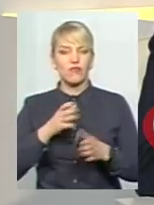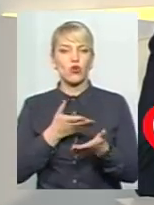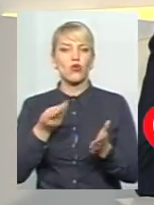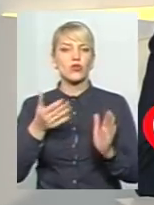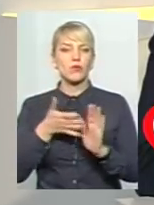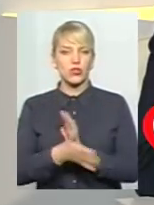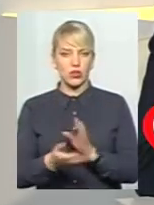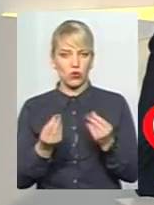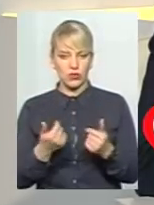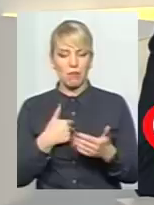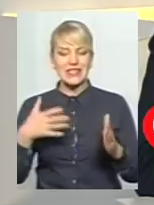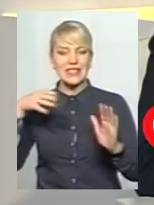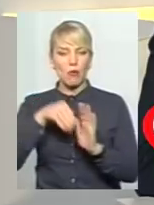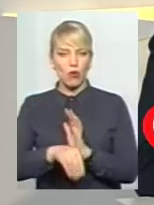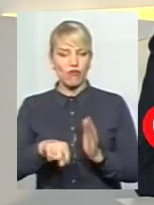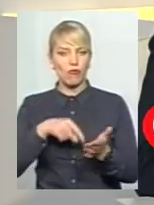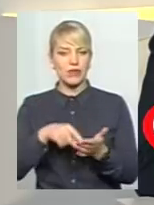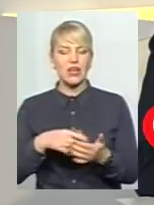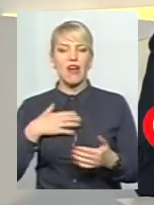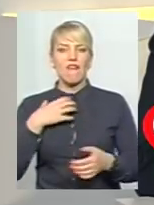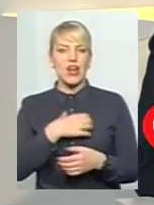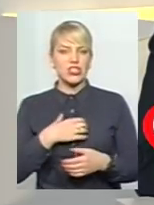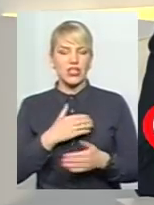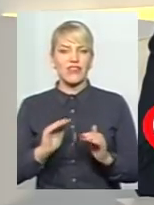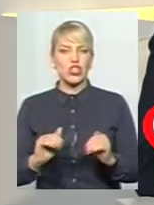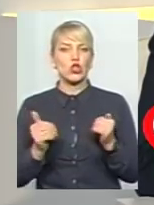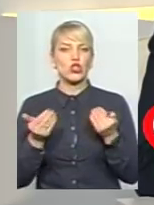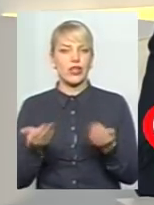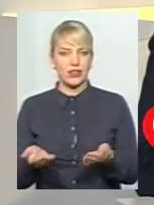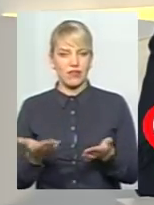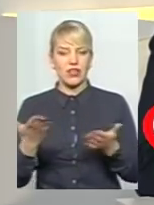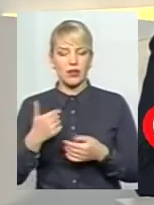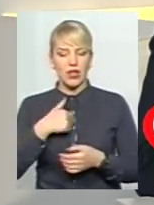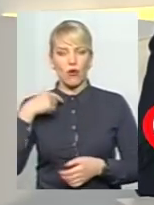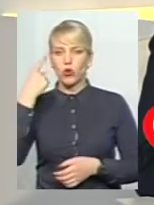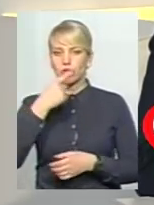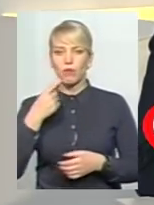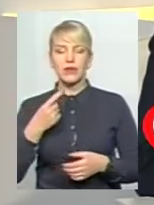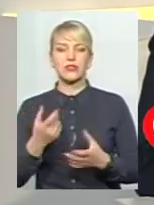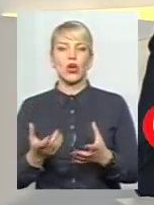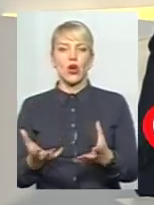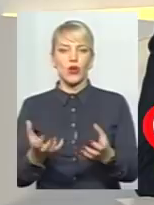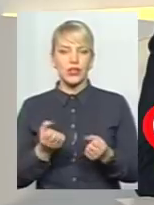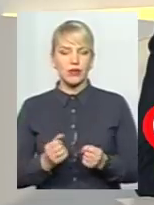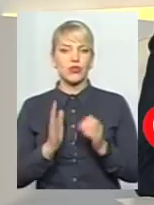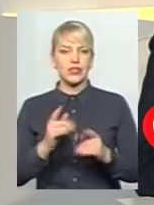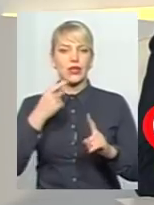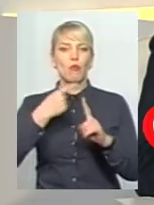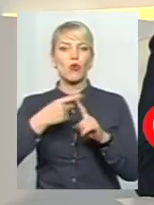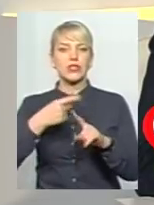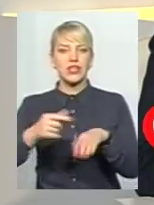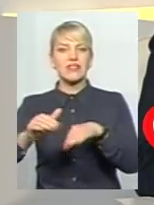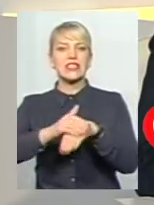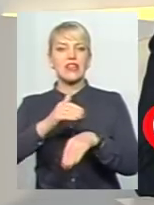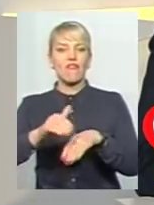в місті кілька, як на мене, дуже важливих ініціатив, по яких я особисто до цього часу отримую насправді тільки позитивні і сфальні відгуки.